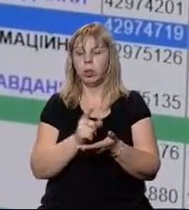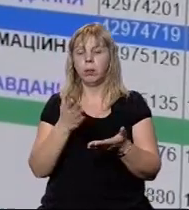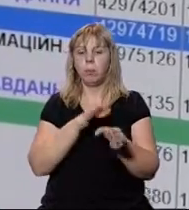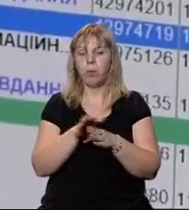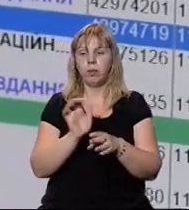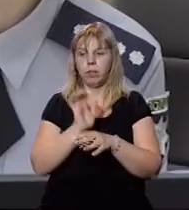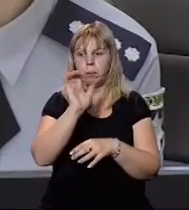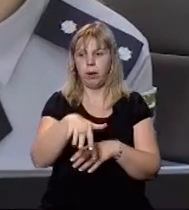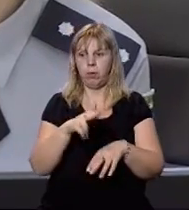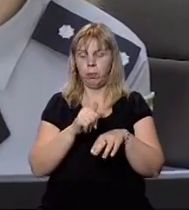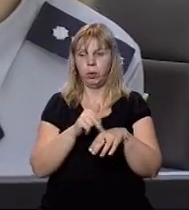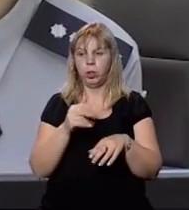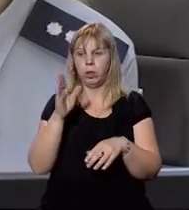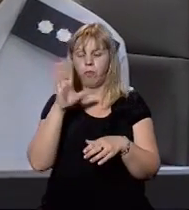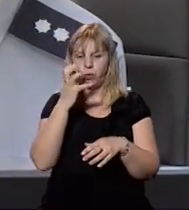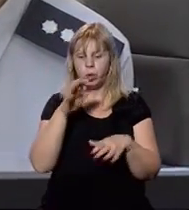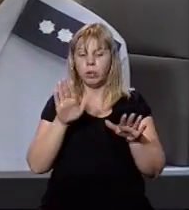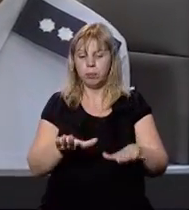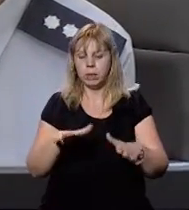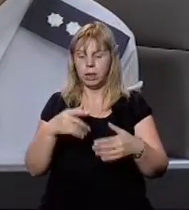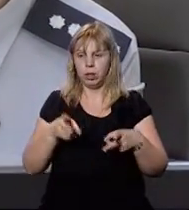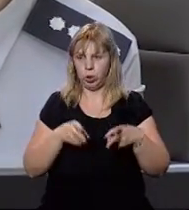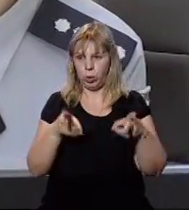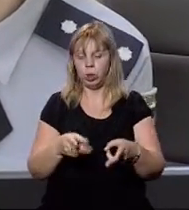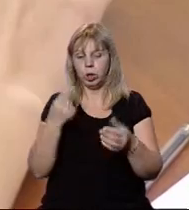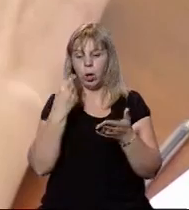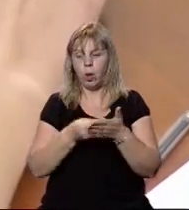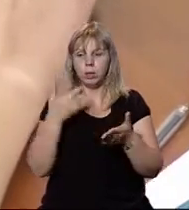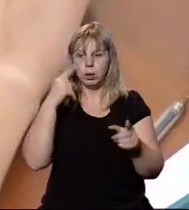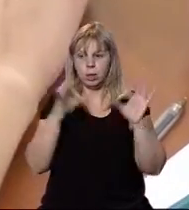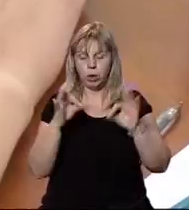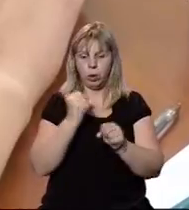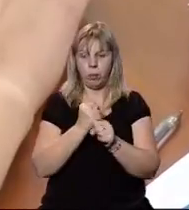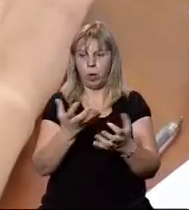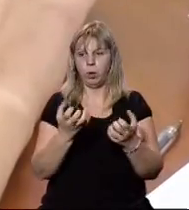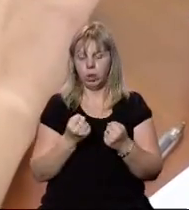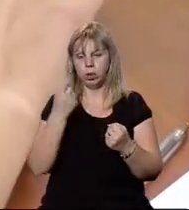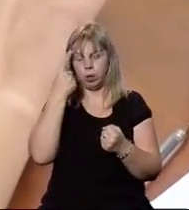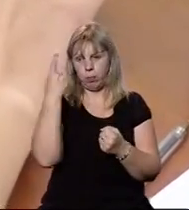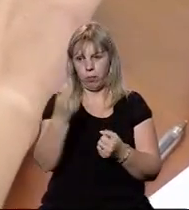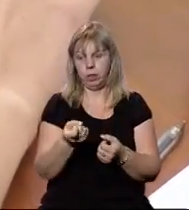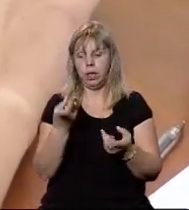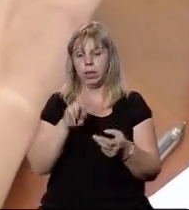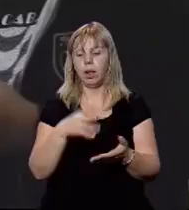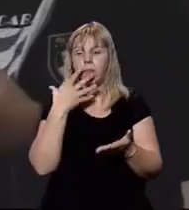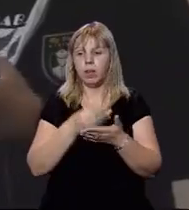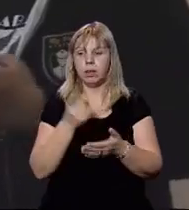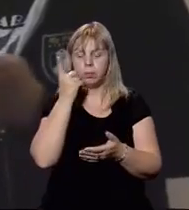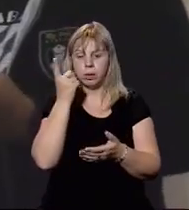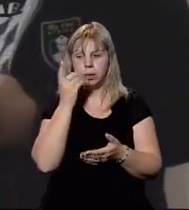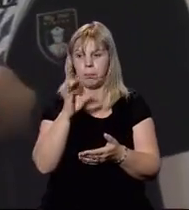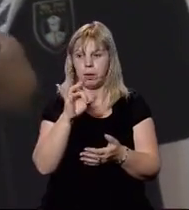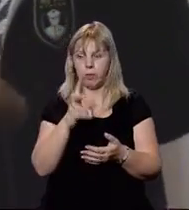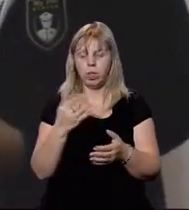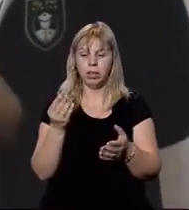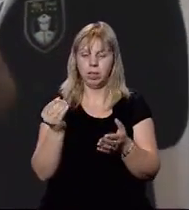відправляють правоохоронцям фото з місця злочину, оцінюють роботу поліцейських та одержують сповіщення. Для власників смартфонів